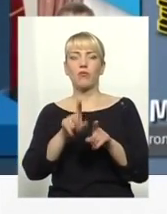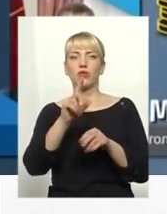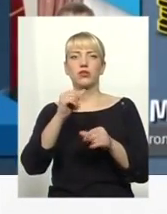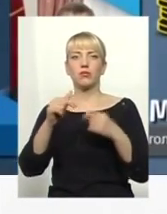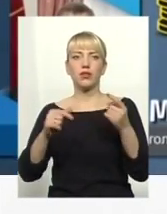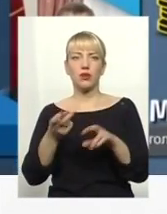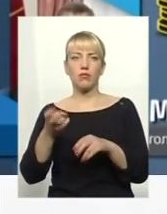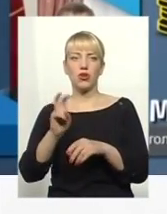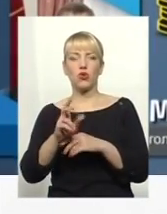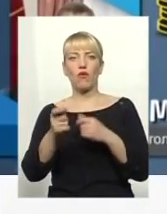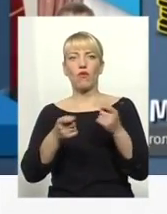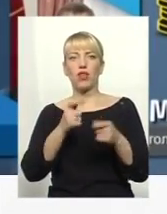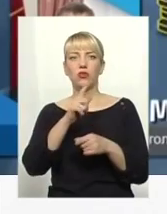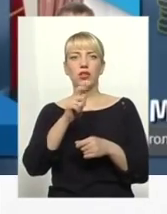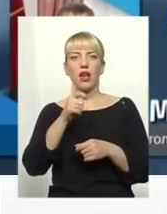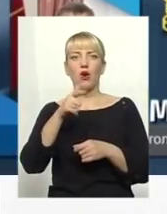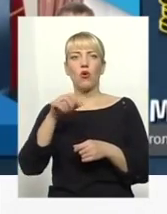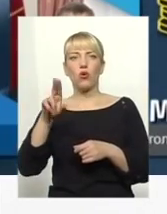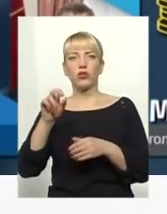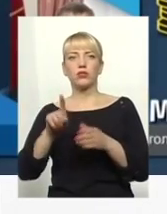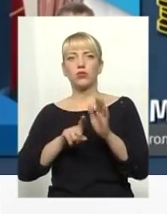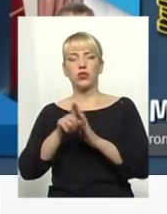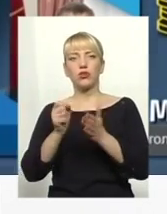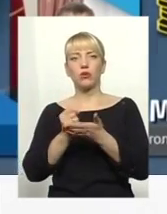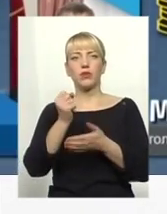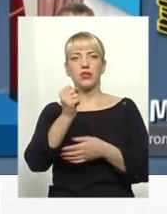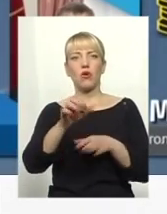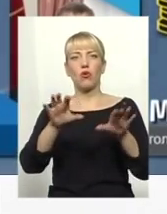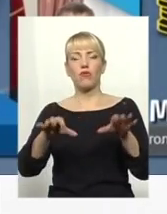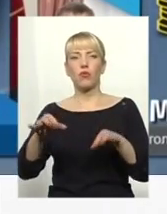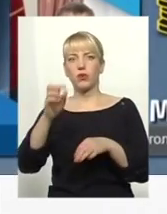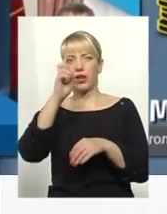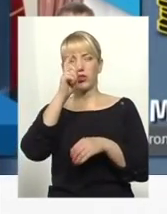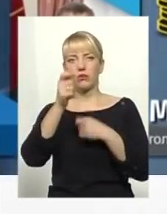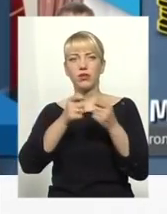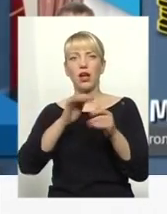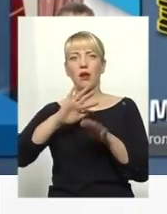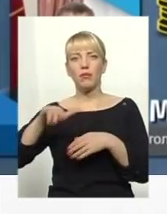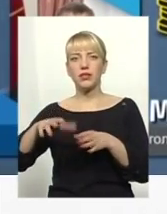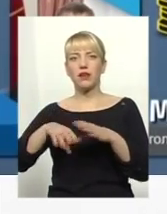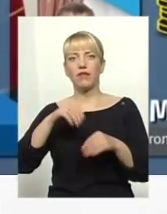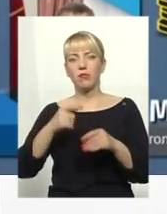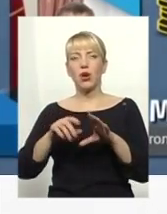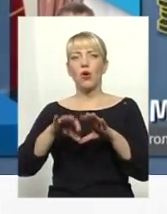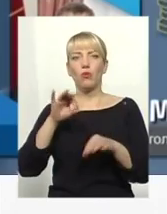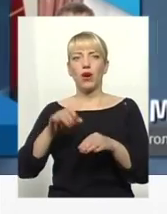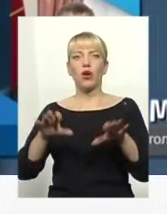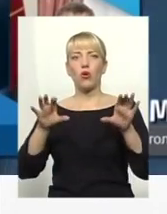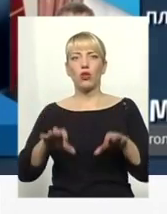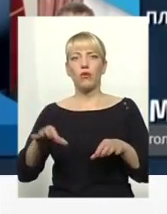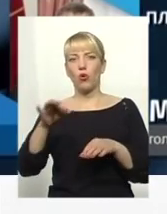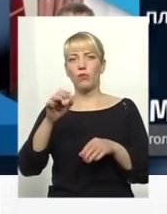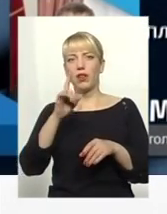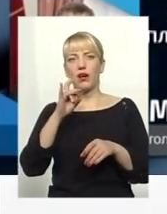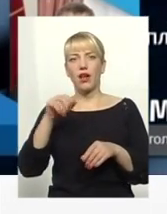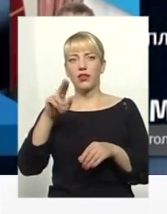владу Михайло Загородний. Спочатку його призначили головою облдержадміністрації, а потім, після виборів, обрали головою облради.